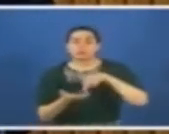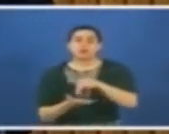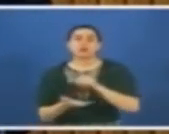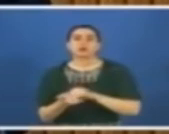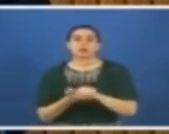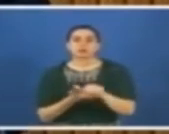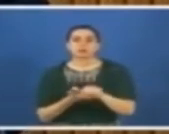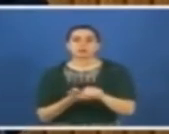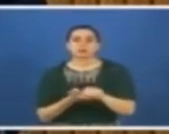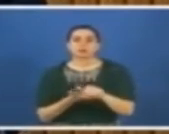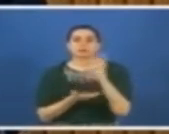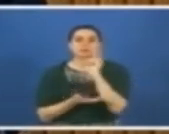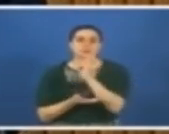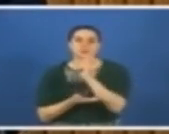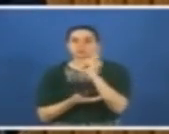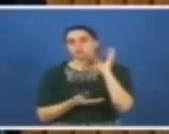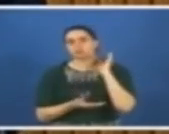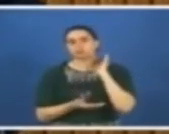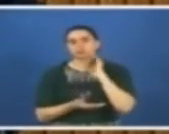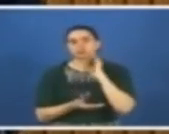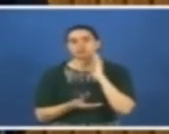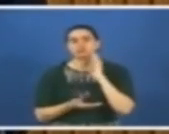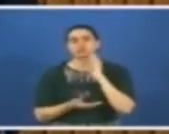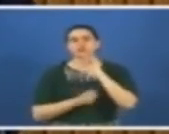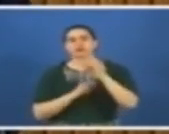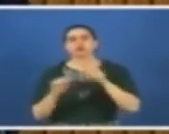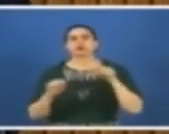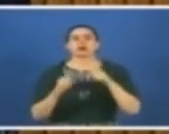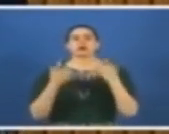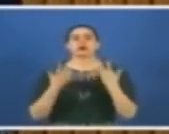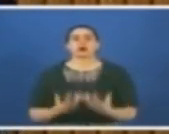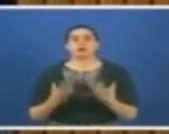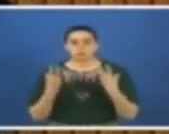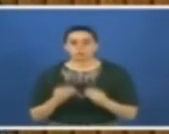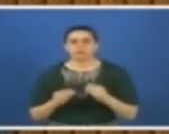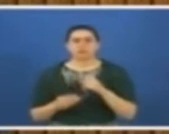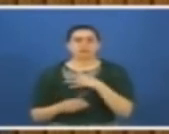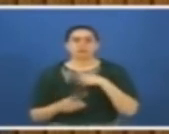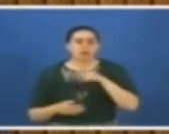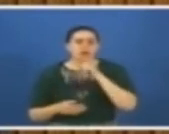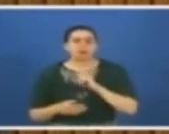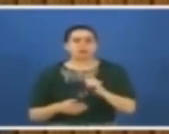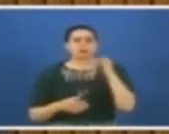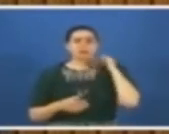adım sizin boynunuza bir yular olarak gelecektir. Attığınız her geri adım.